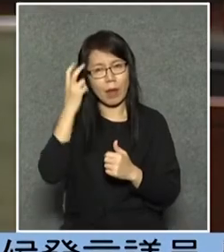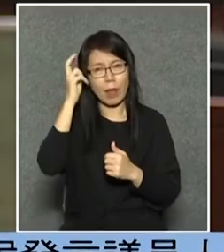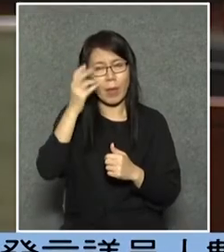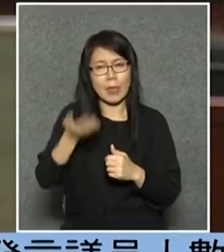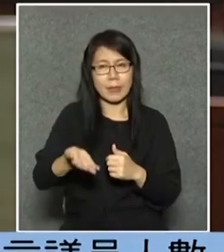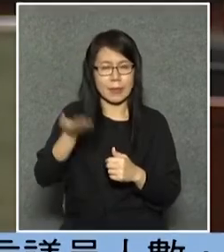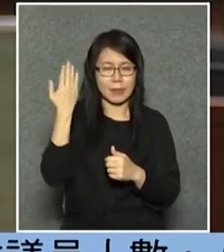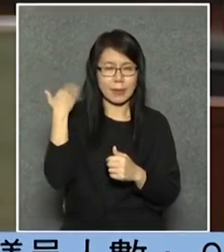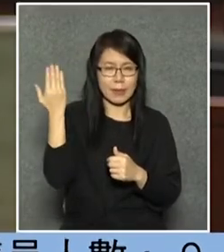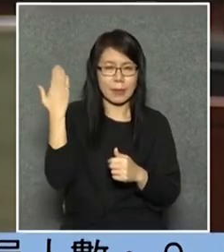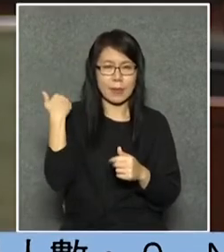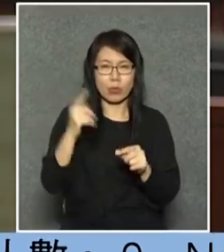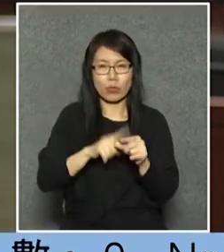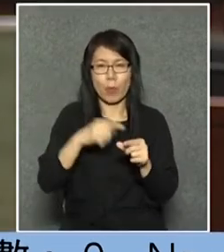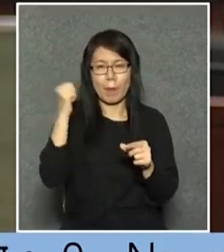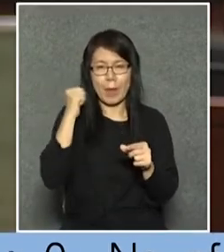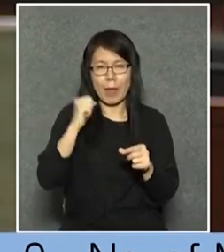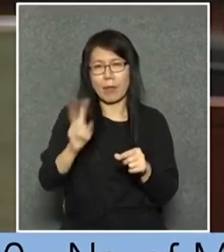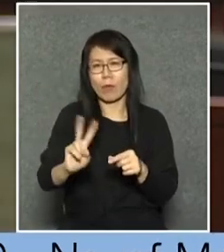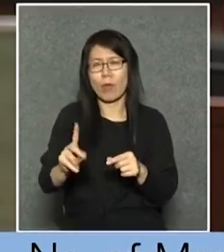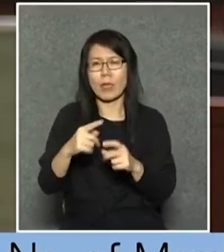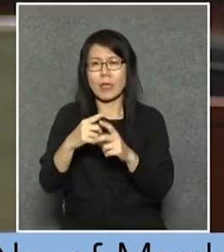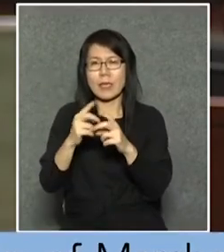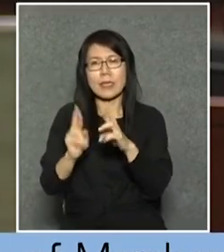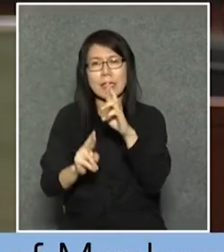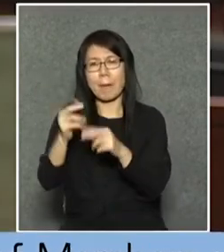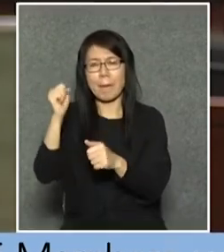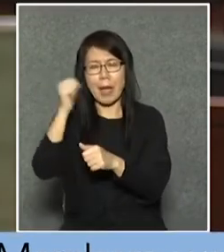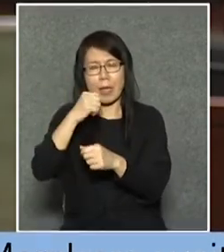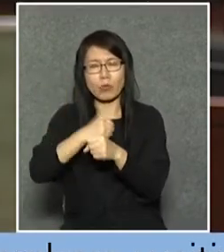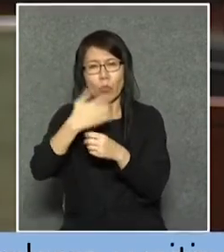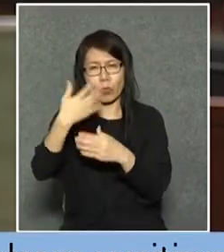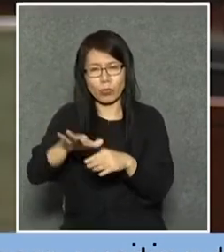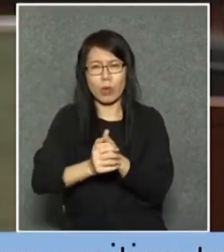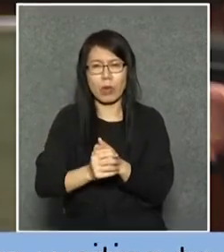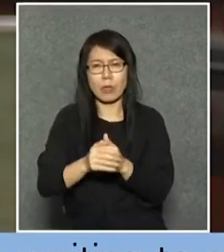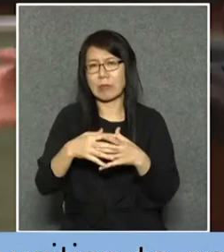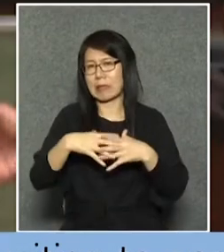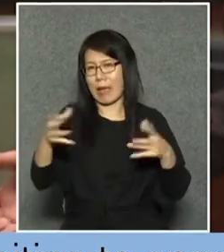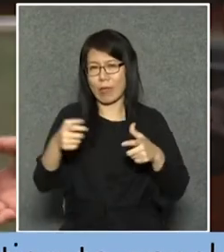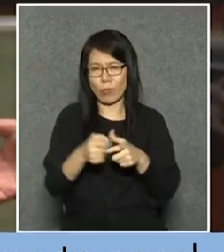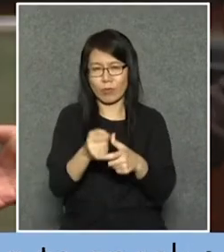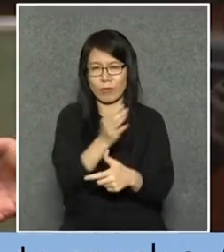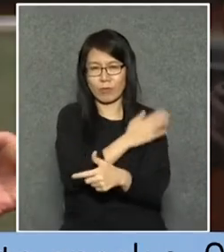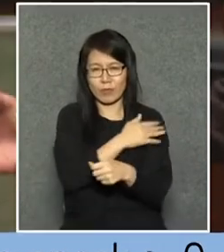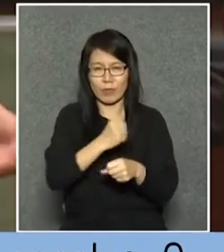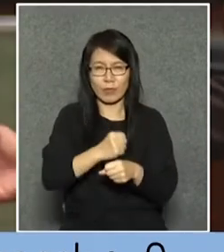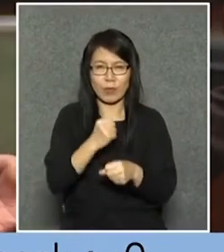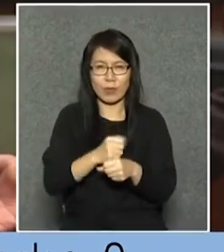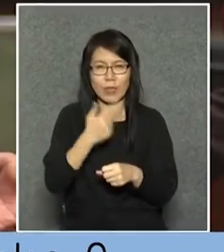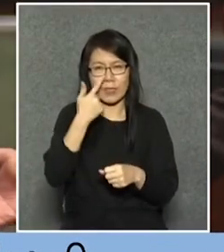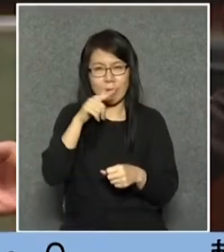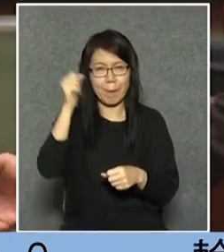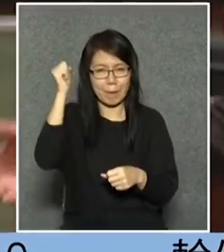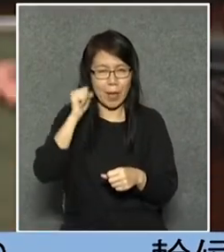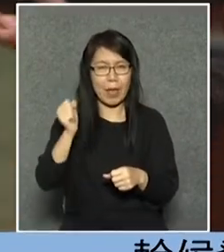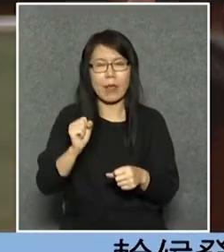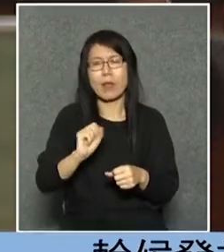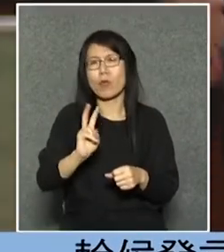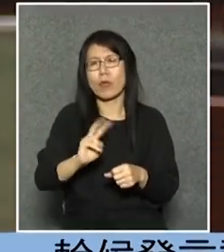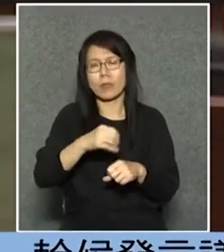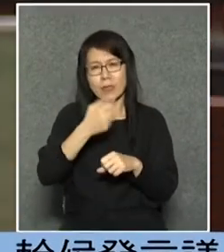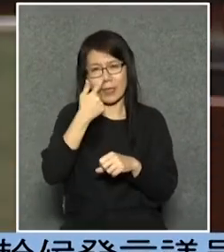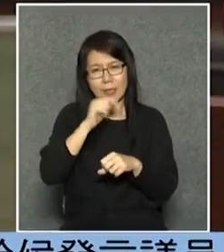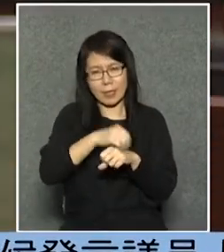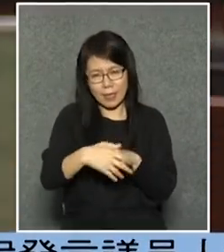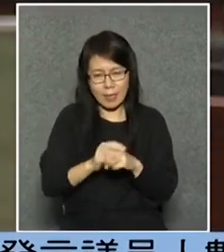年這個中巴不做都是成巴做的成巴是由這個大企業經營的現在新巴也是新世界的九巴就是